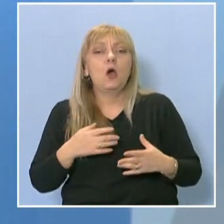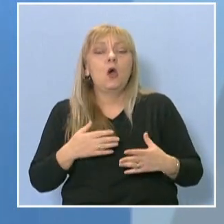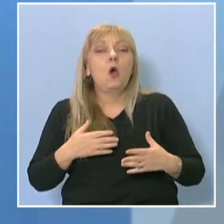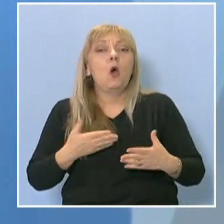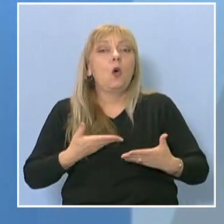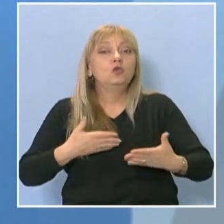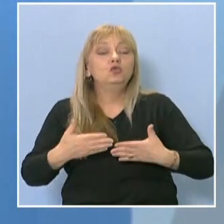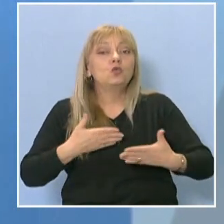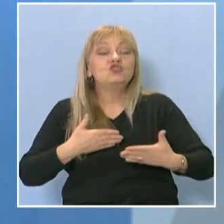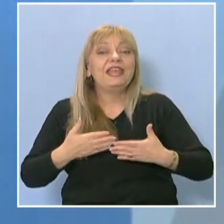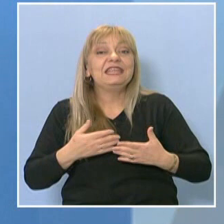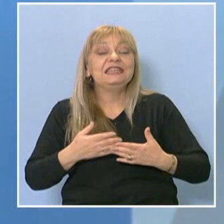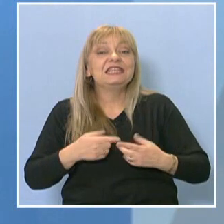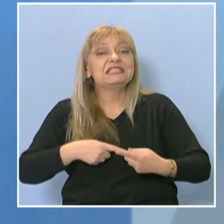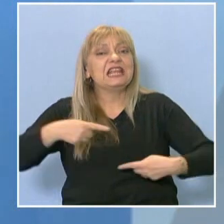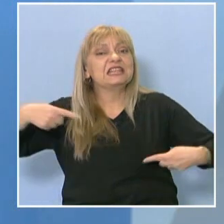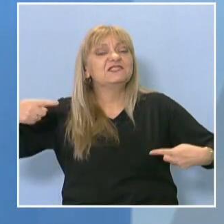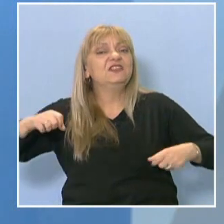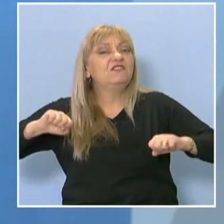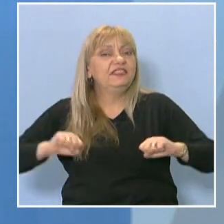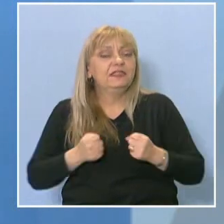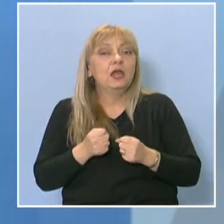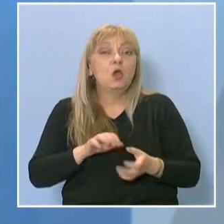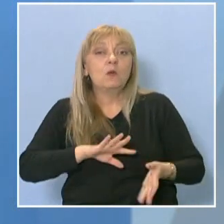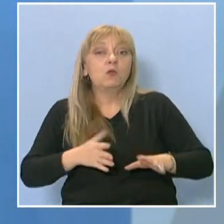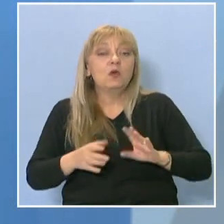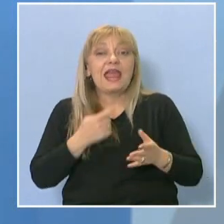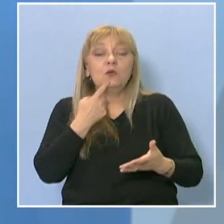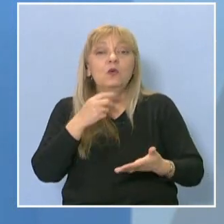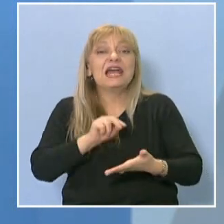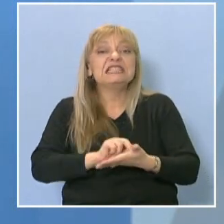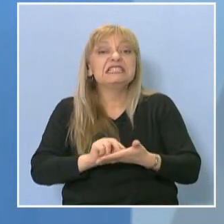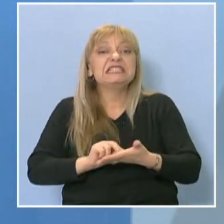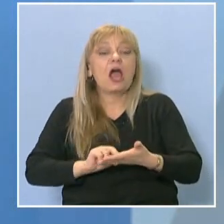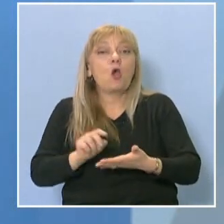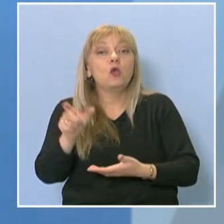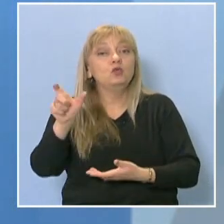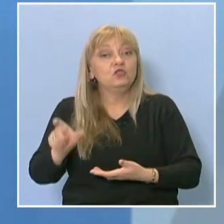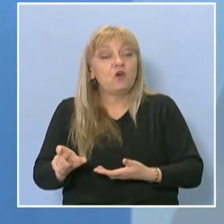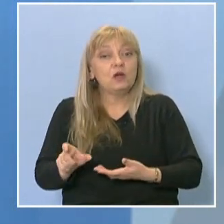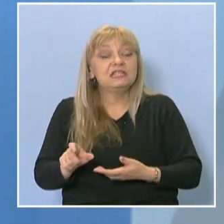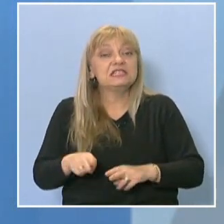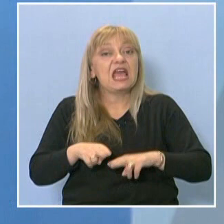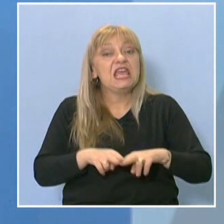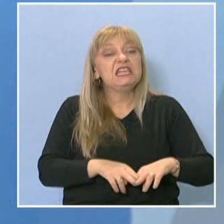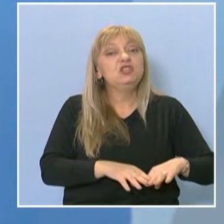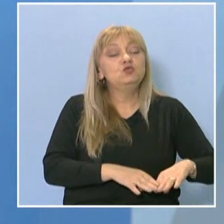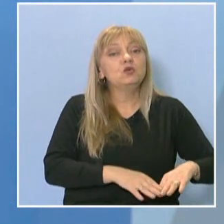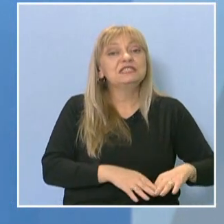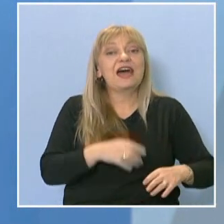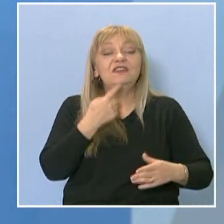изключително динамично и понякога законотворица леко изостава в регламентирането